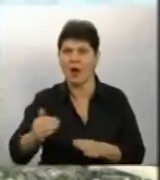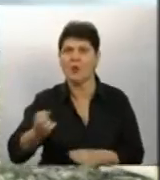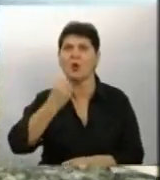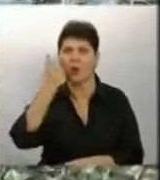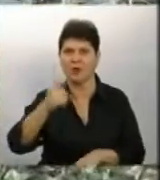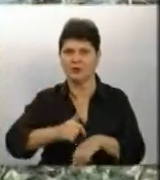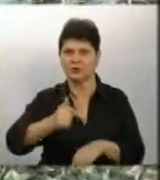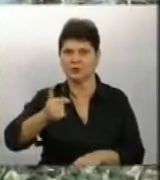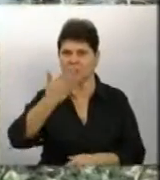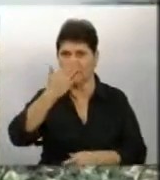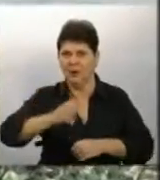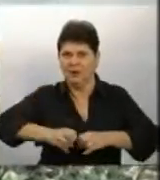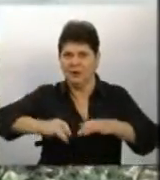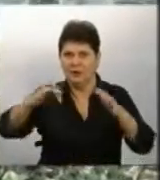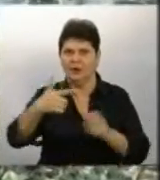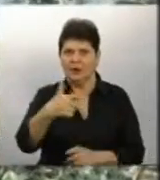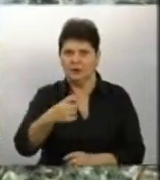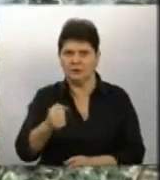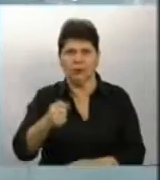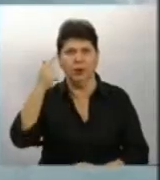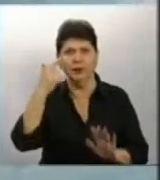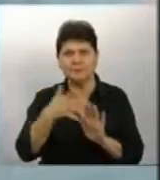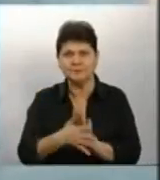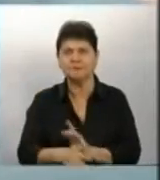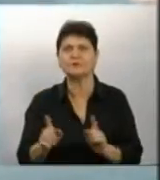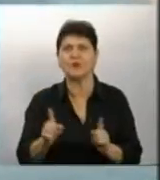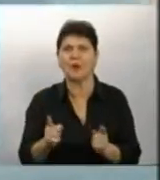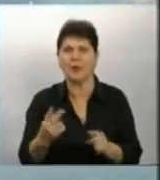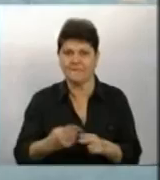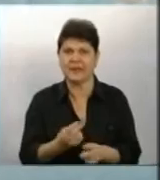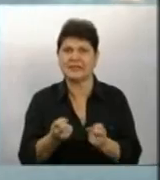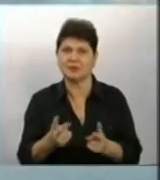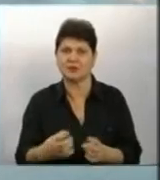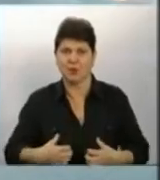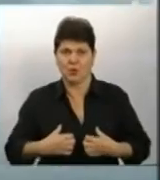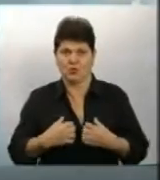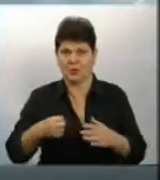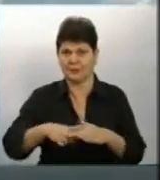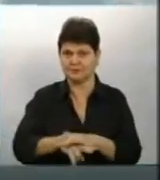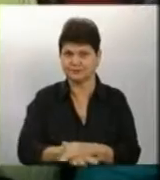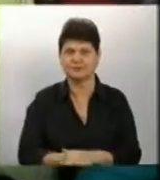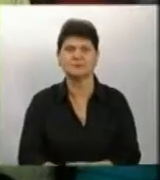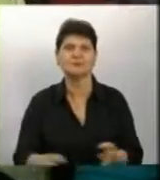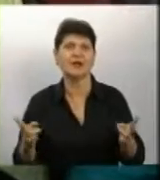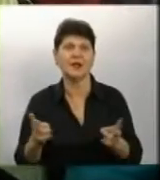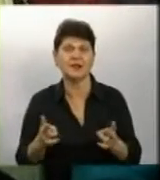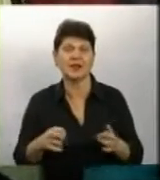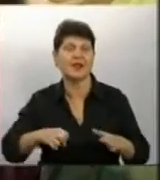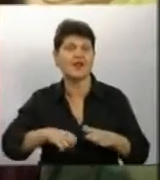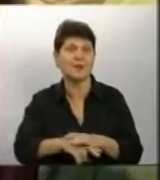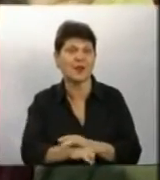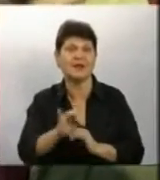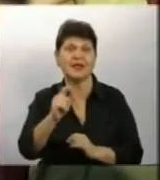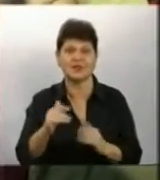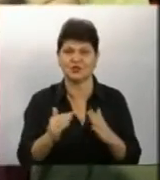вони відчули дим, чатний газ, вони вже зрозуміли, наскільки це небезпечно, почали тікати Треба вибігати зі школи,